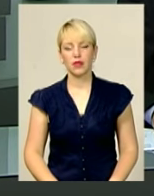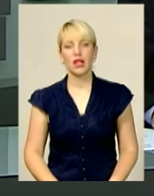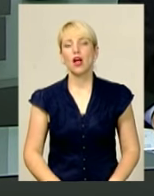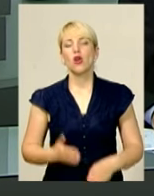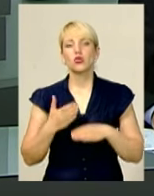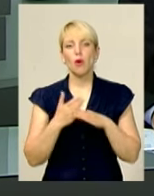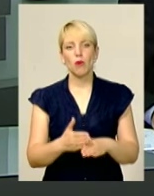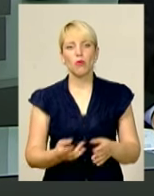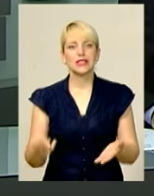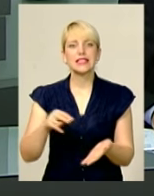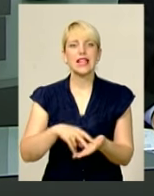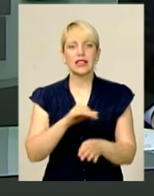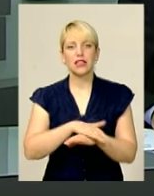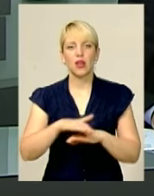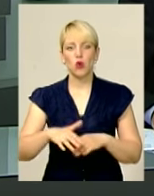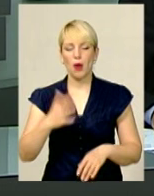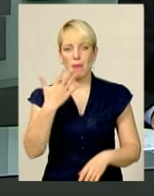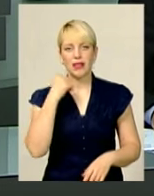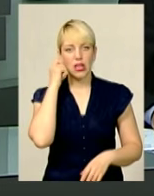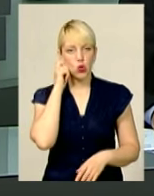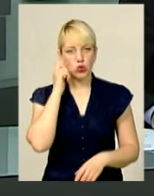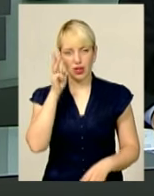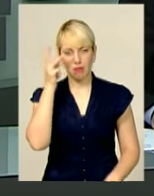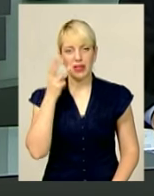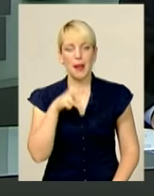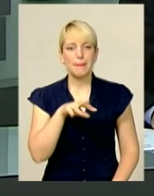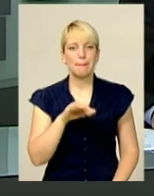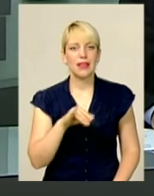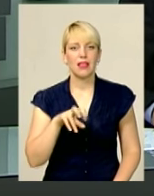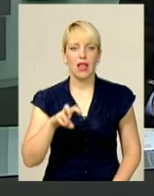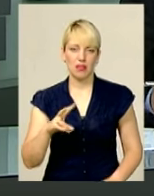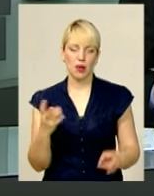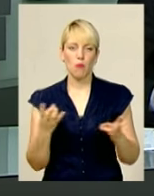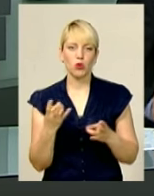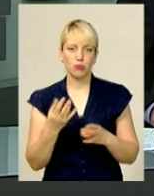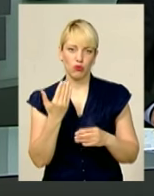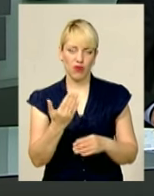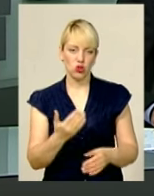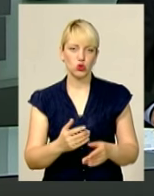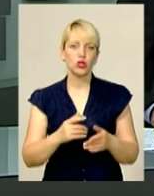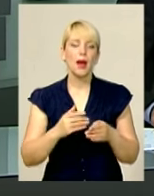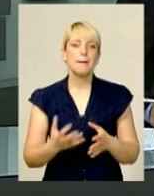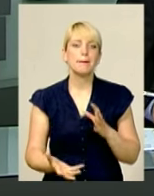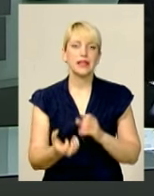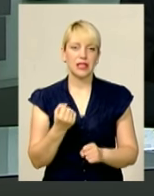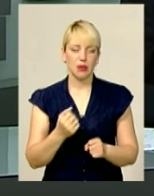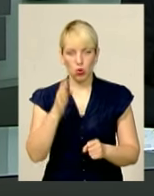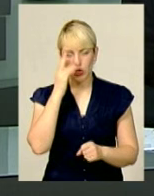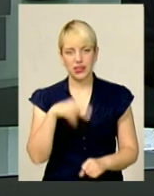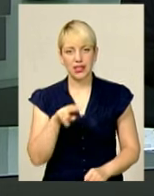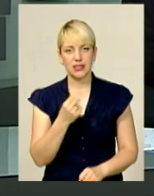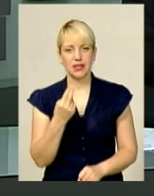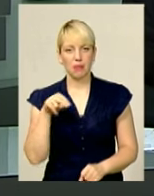Допомогти стати на ноги. П'ятирічний хмельничанин Мілан терміново потребує вашої підтримки. У хлопчика дитячий